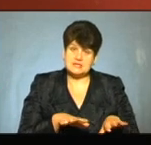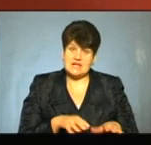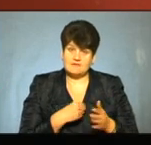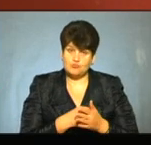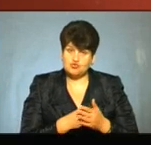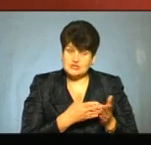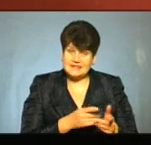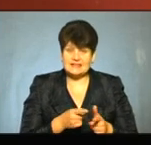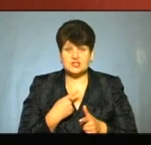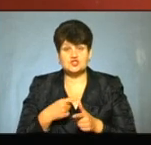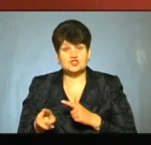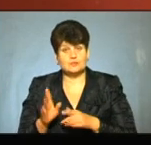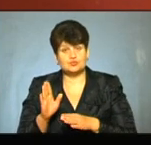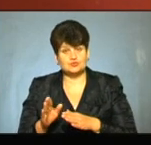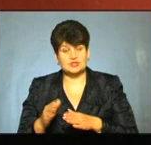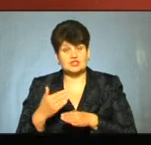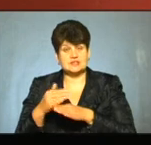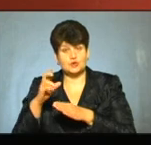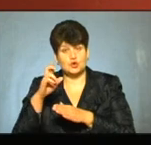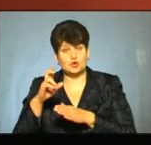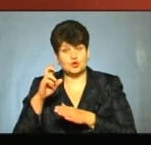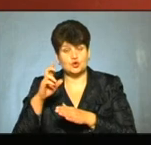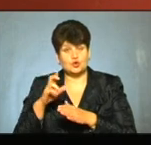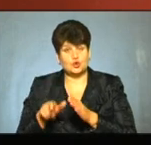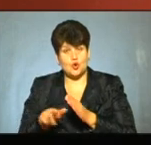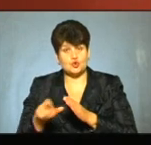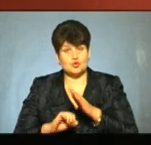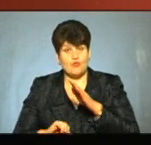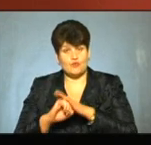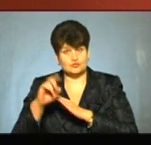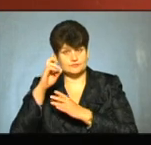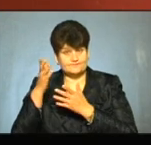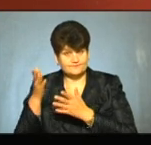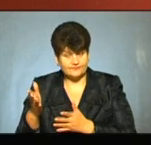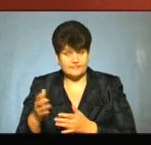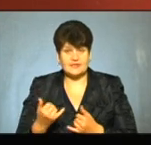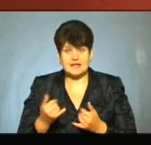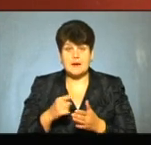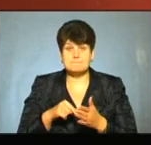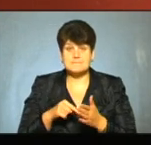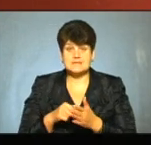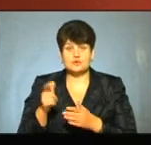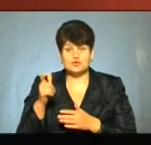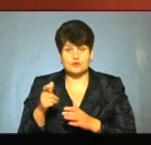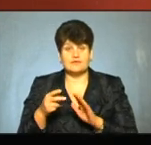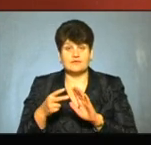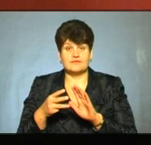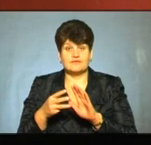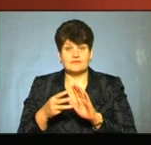місцевих бюджетів, чи, власне, буде частиною дорожнього фонду, як ми говорили, для міста Чорткова – 8 мільйонів гривень,